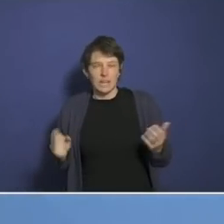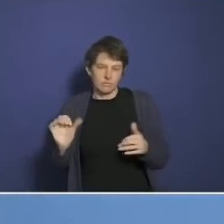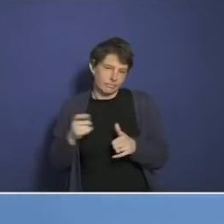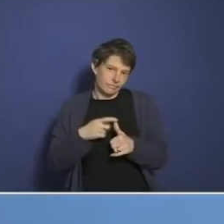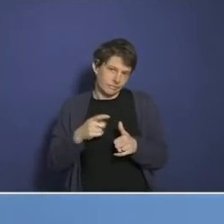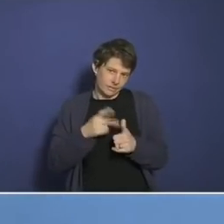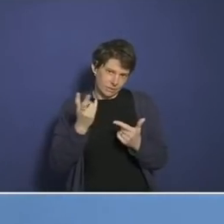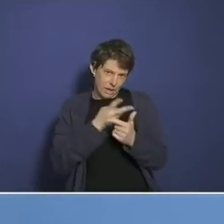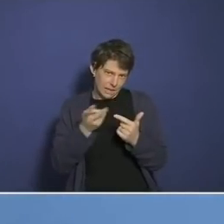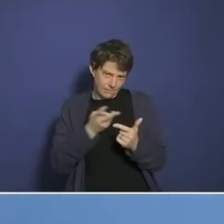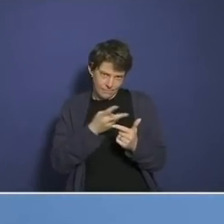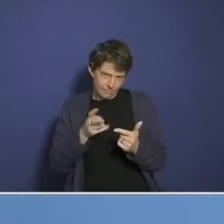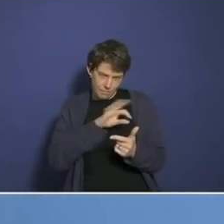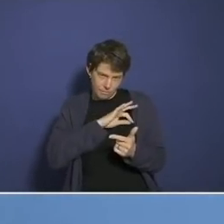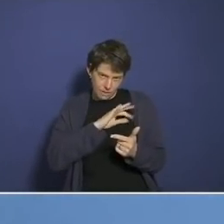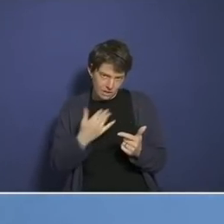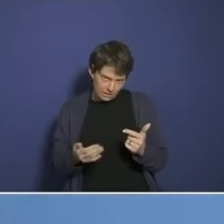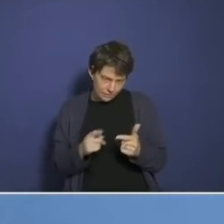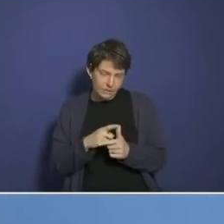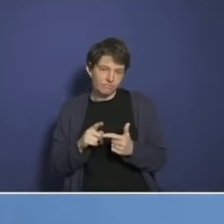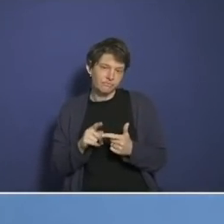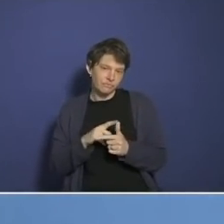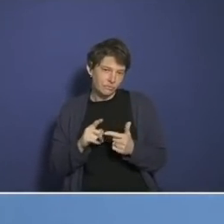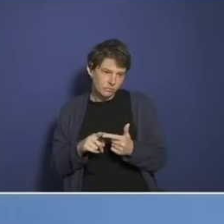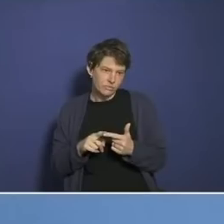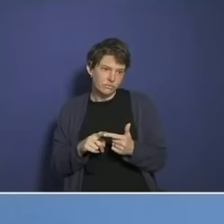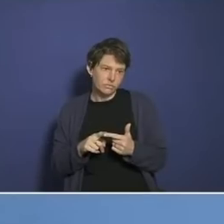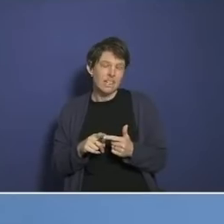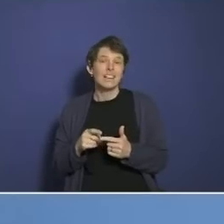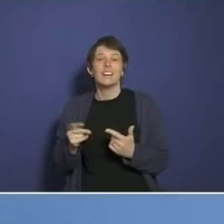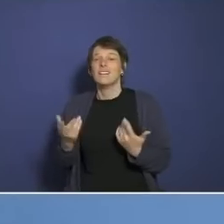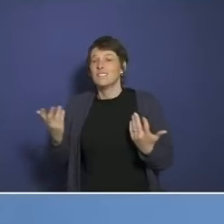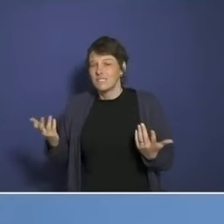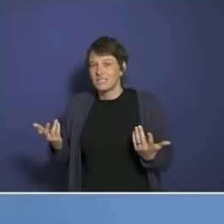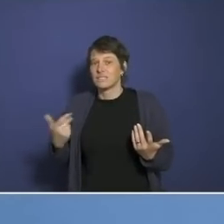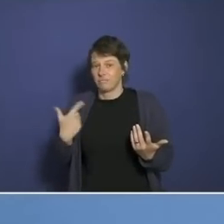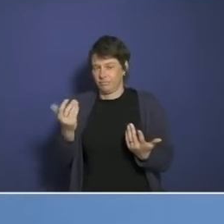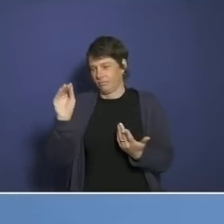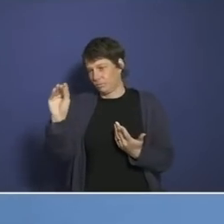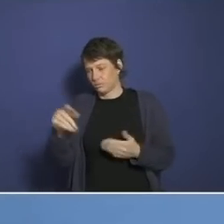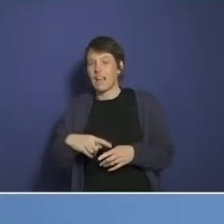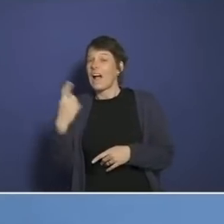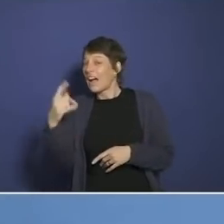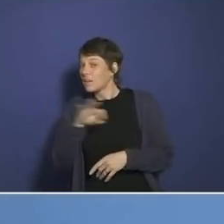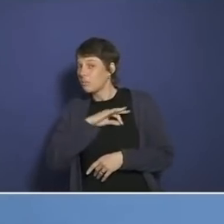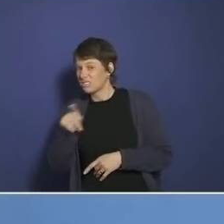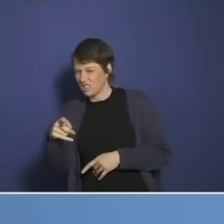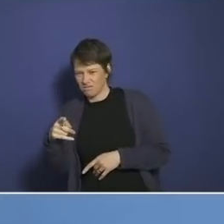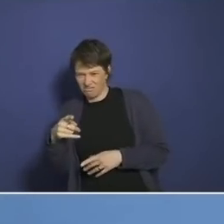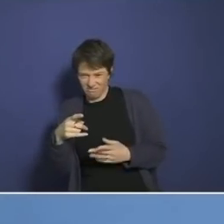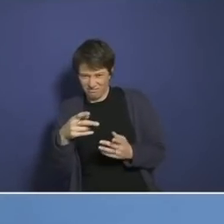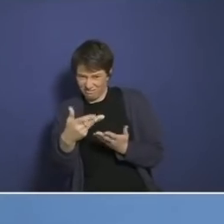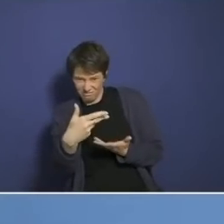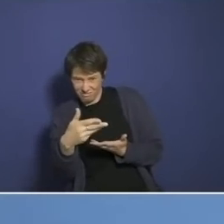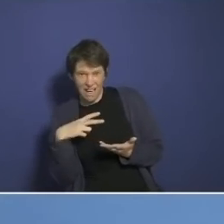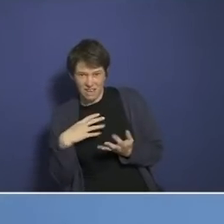zwei Stück, wie von mir wie folgt, also angesprochen werden. Von der einen Partei erwarte ich nichts und von der anderen hätte